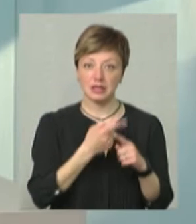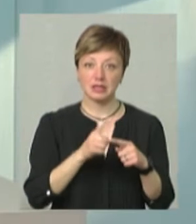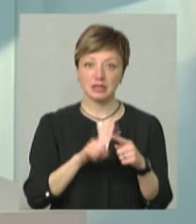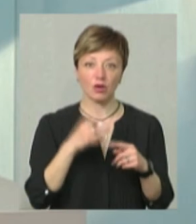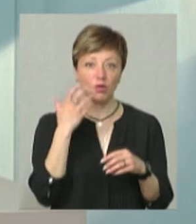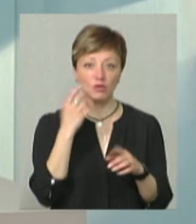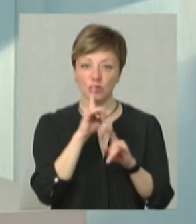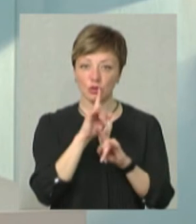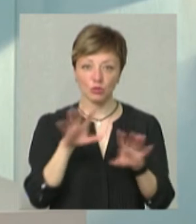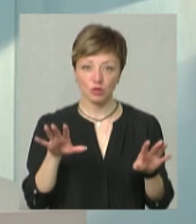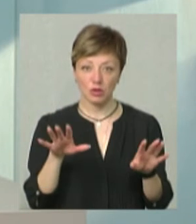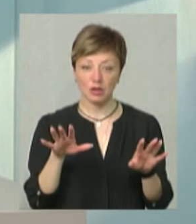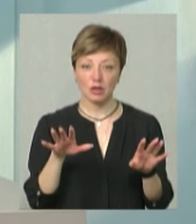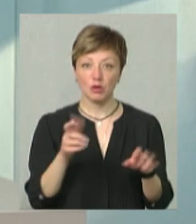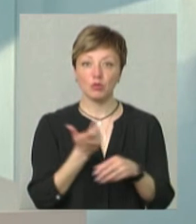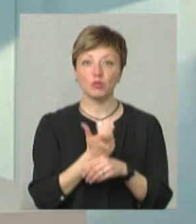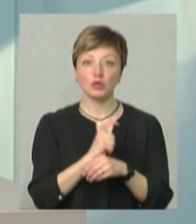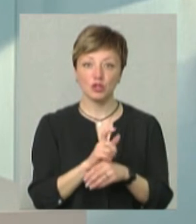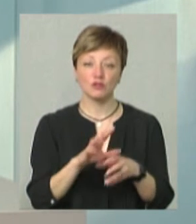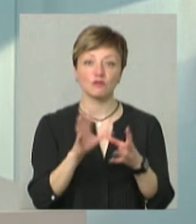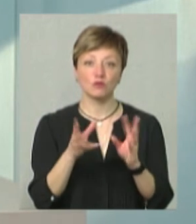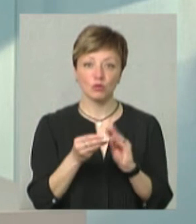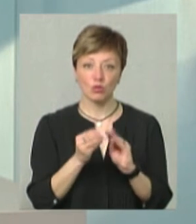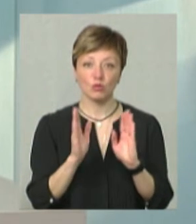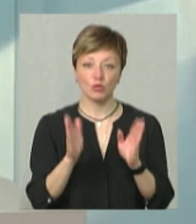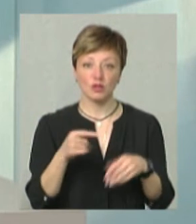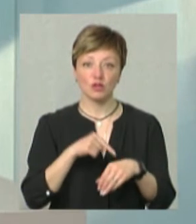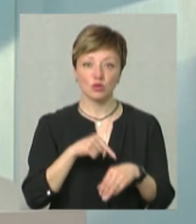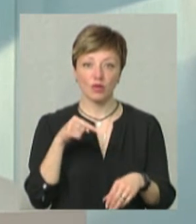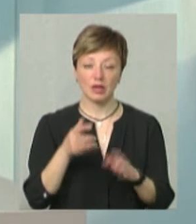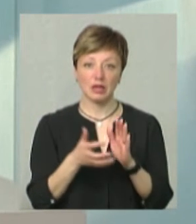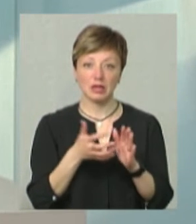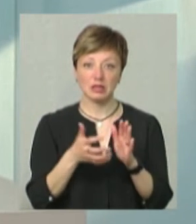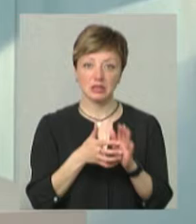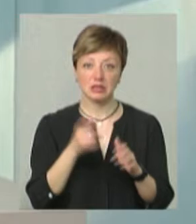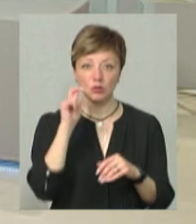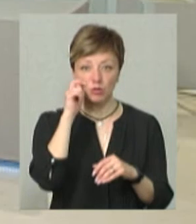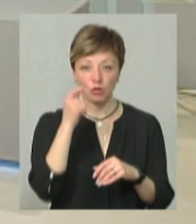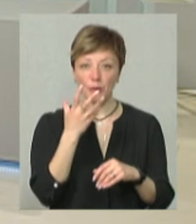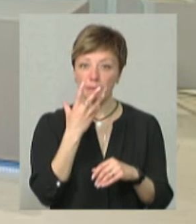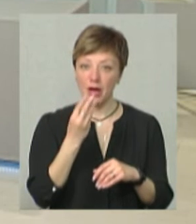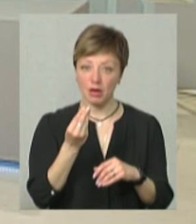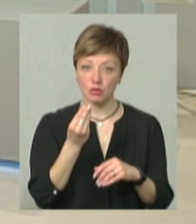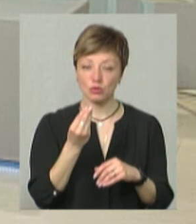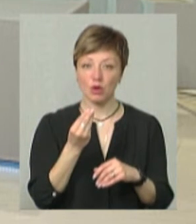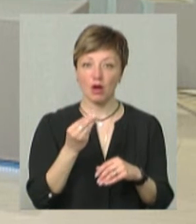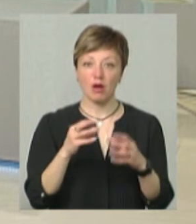цих овочів не буде. Більше всього буде відчуватися нестача цибулі, перцю,